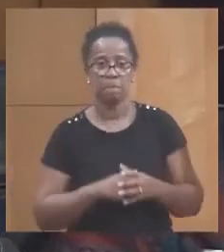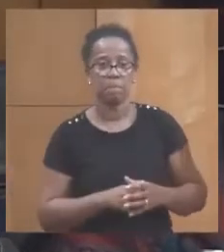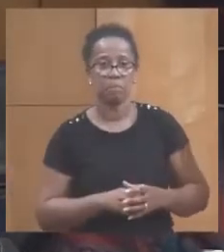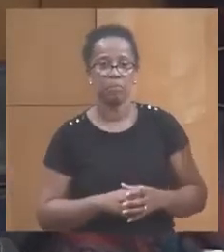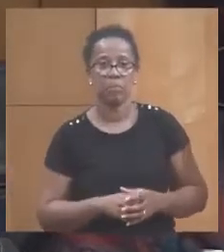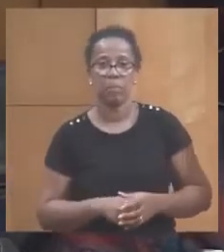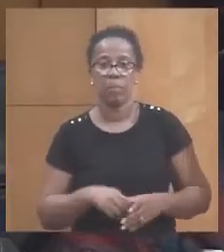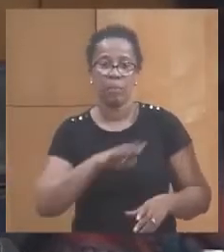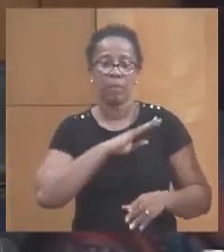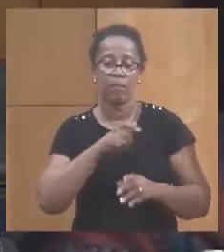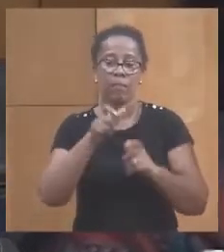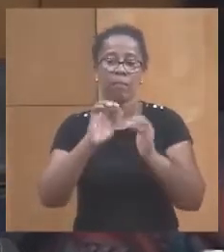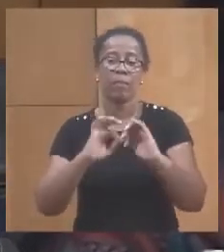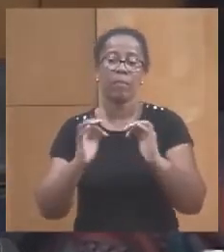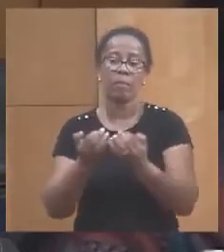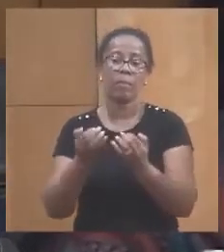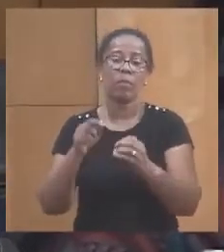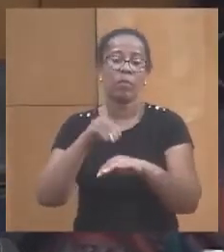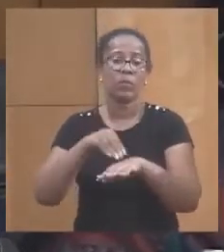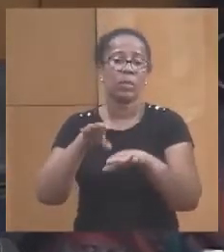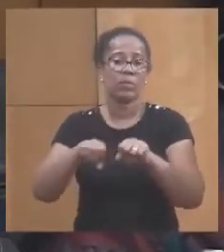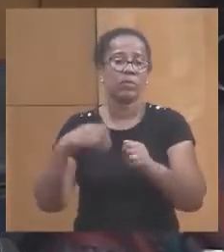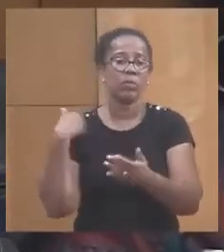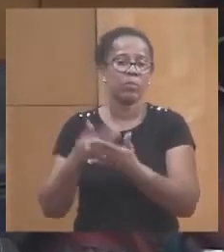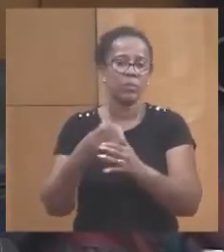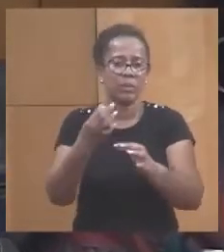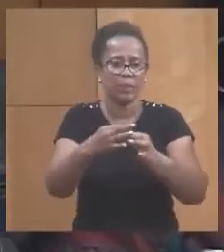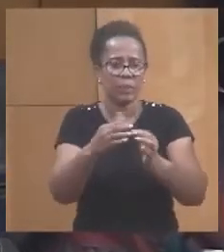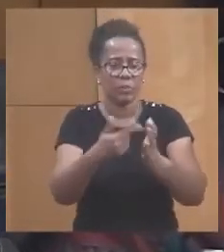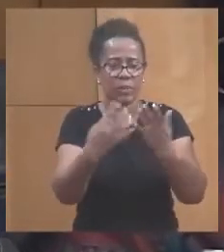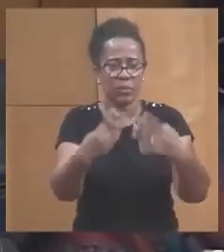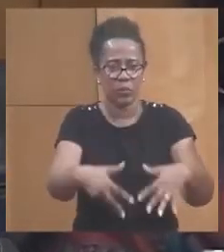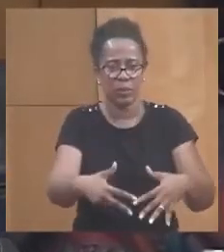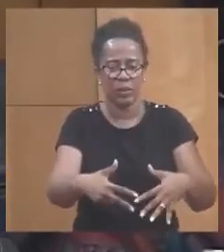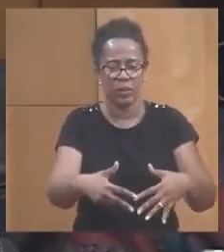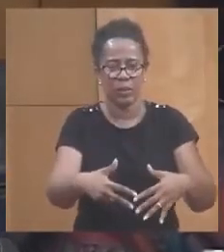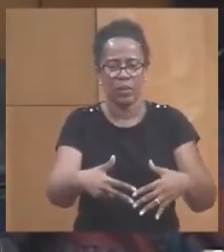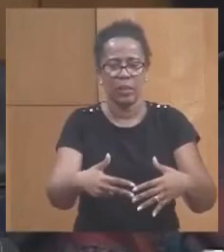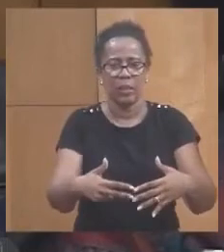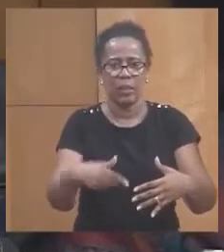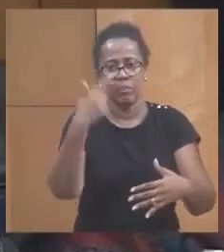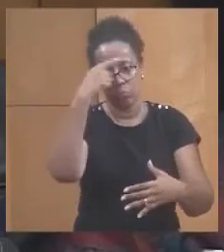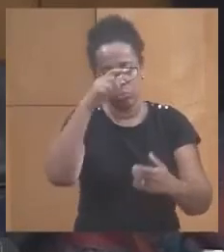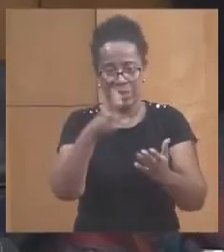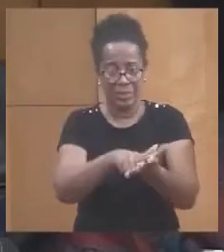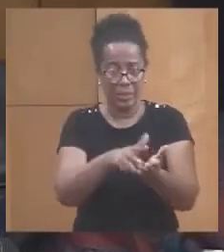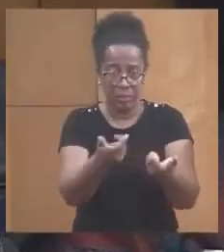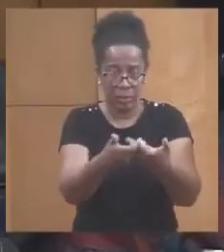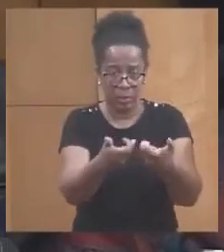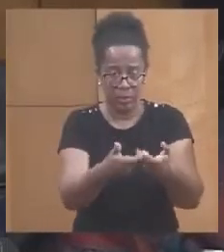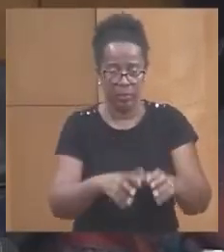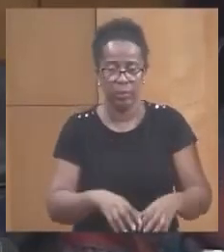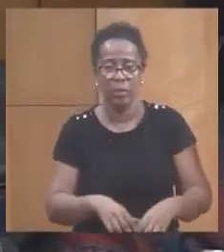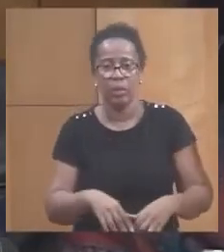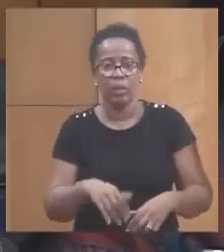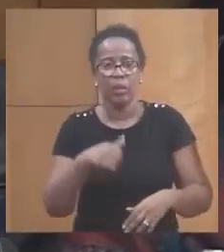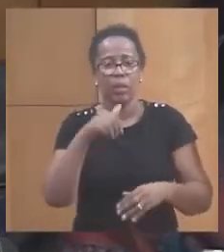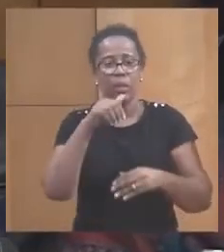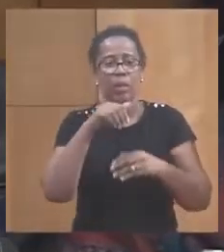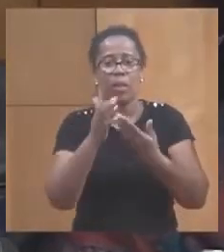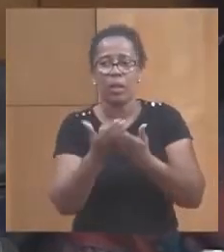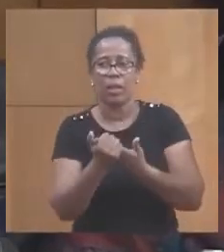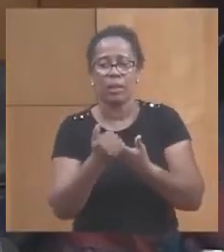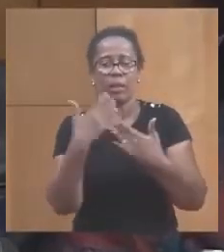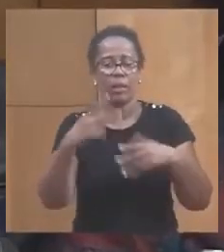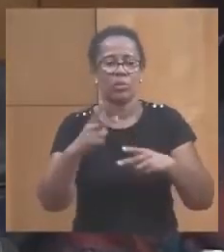à le Conseil exécutif depuis septembre 2018 pour Trinité, par exemple. Ainsi, le courrier qui